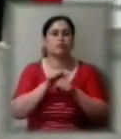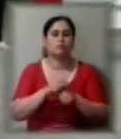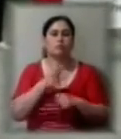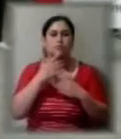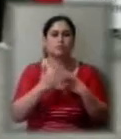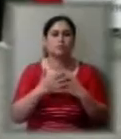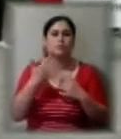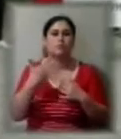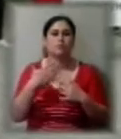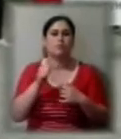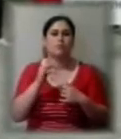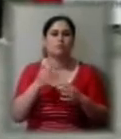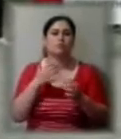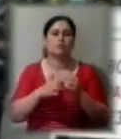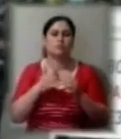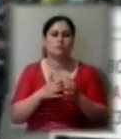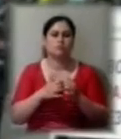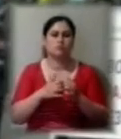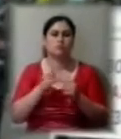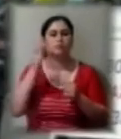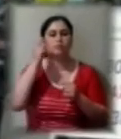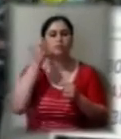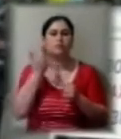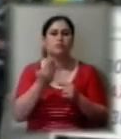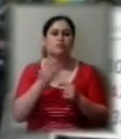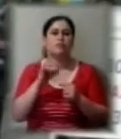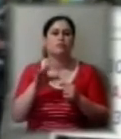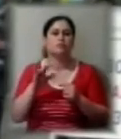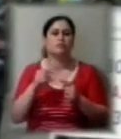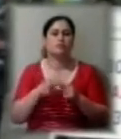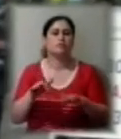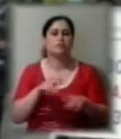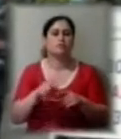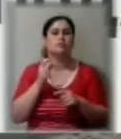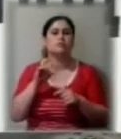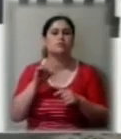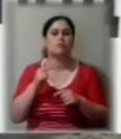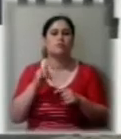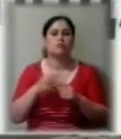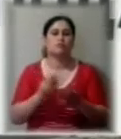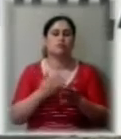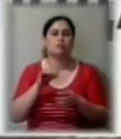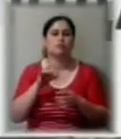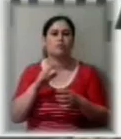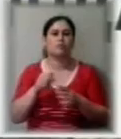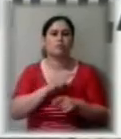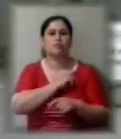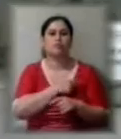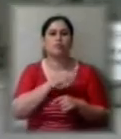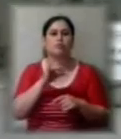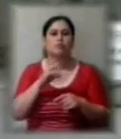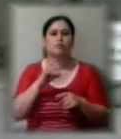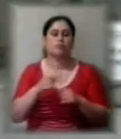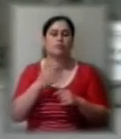Херсонщини. На думку Володимира Хвостова, такі дії загрожуватимуть здорожчанням добрим та посиленням монополії на вітчизняному ринку.